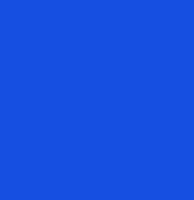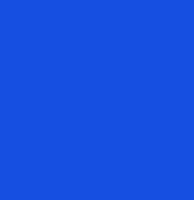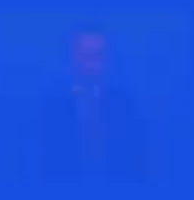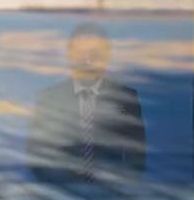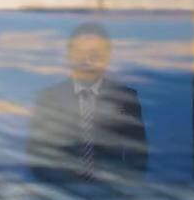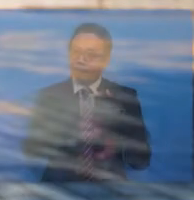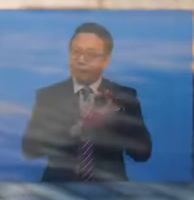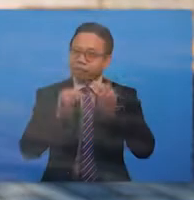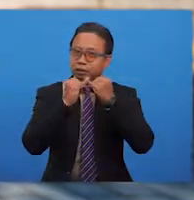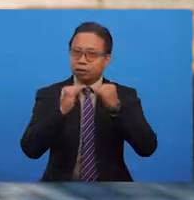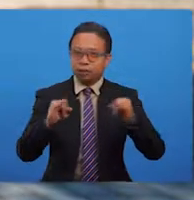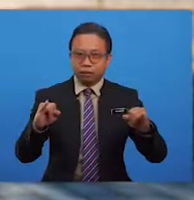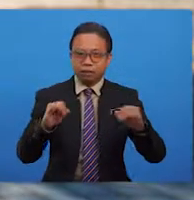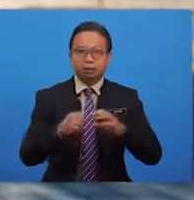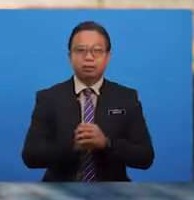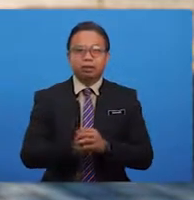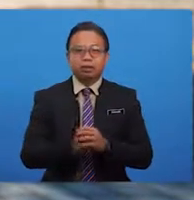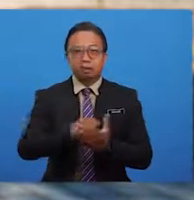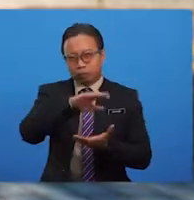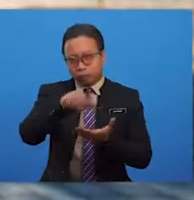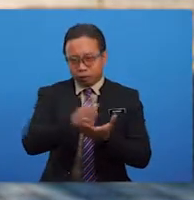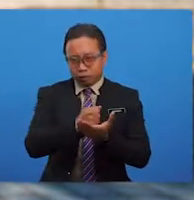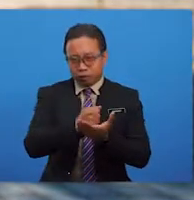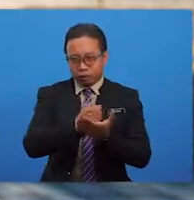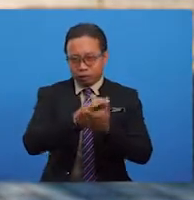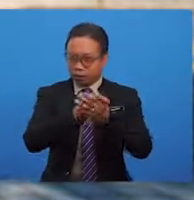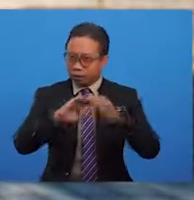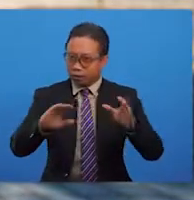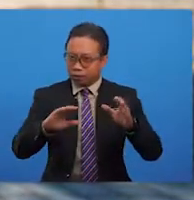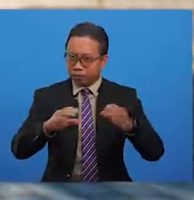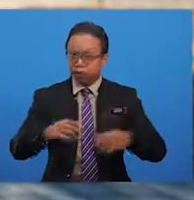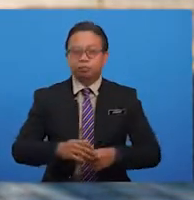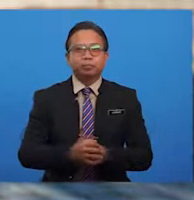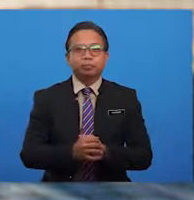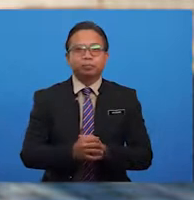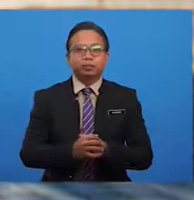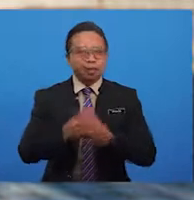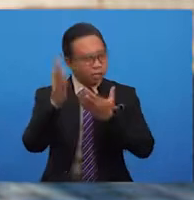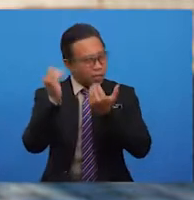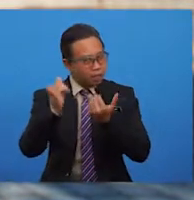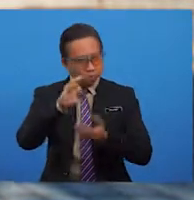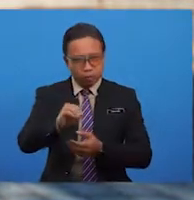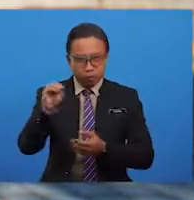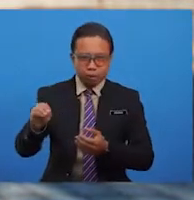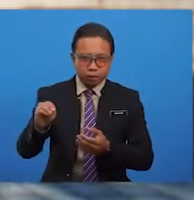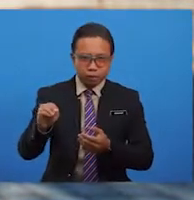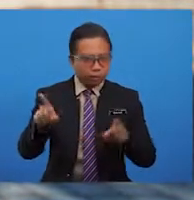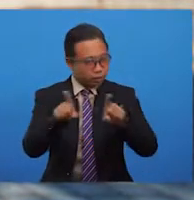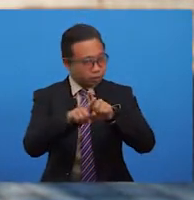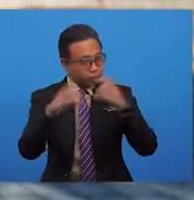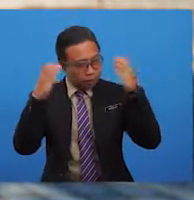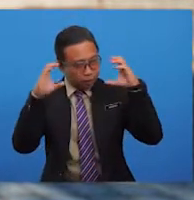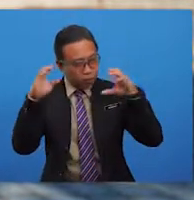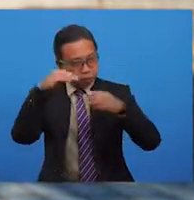Selamat sejahtera semua. Salam ceria, salam bahagia. Diharap murid-murid yang bersama-sama